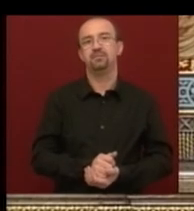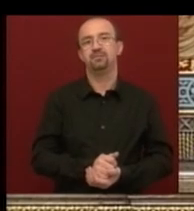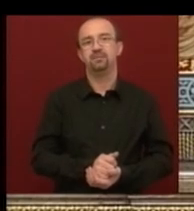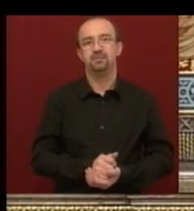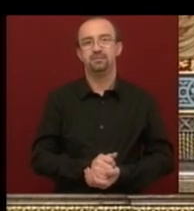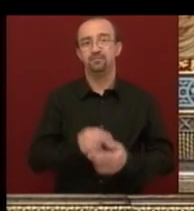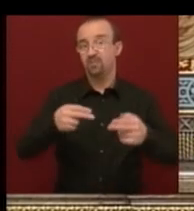Megyünk tovább.